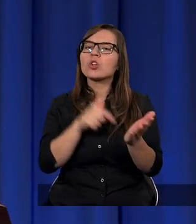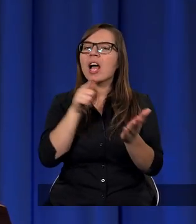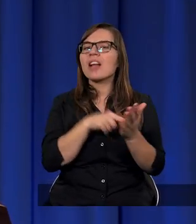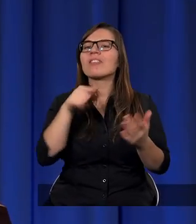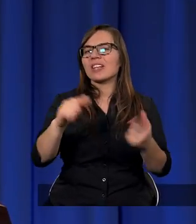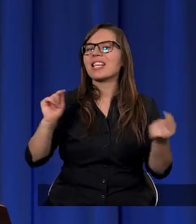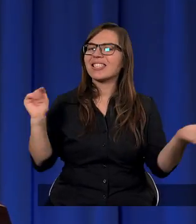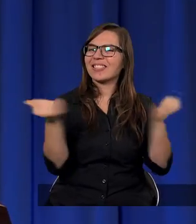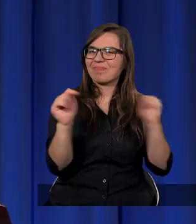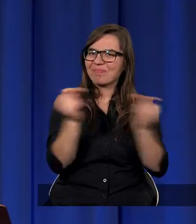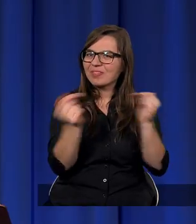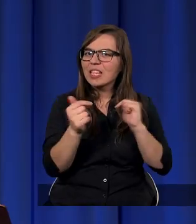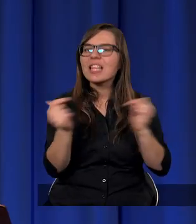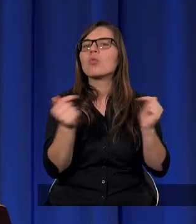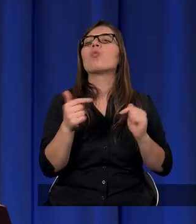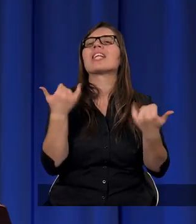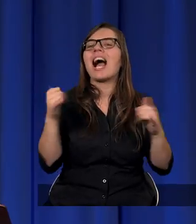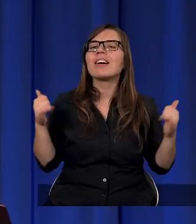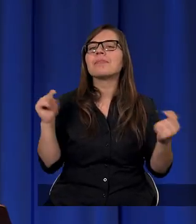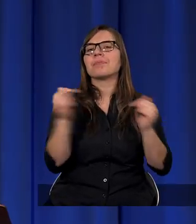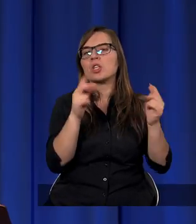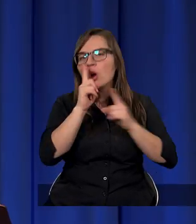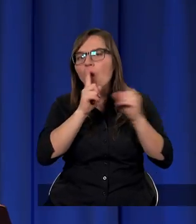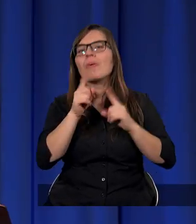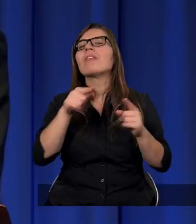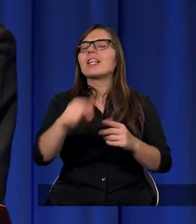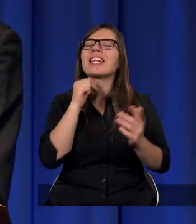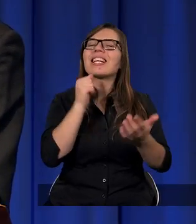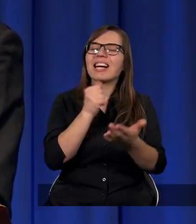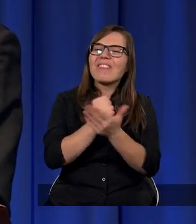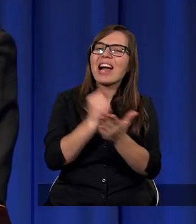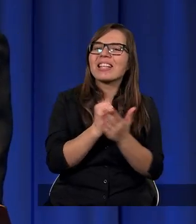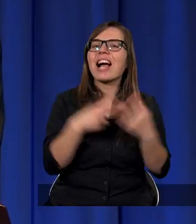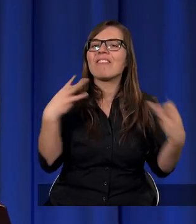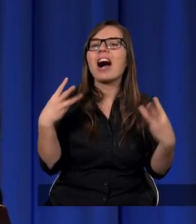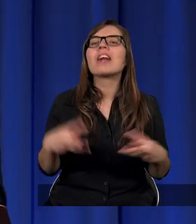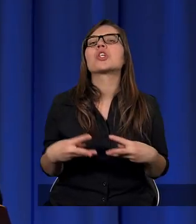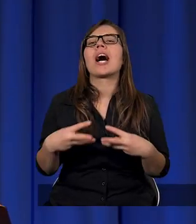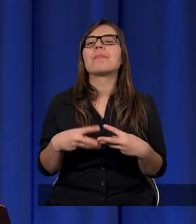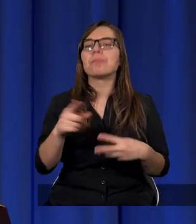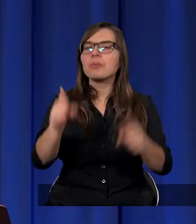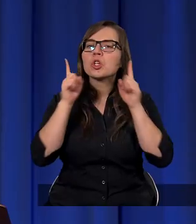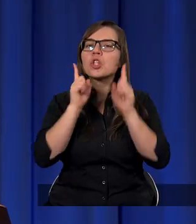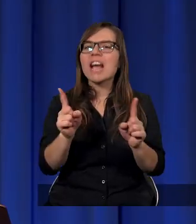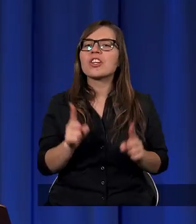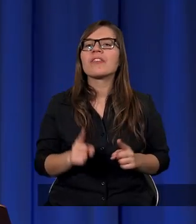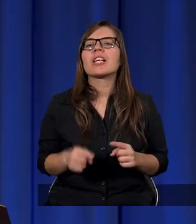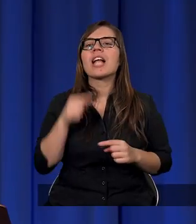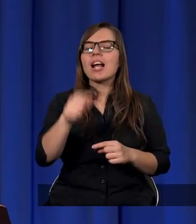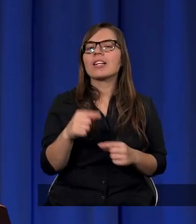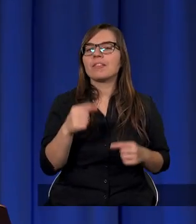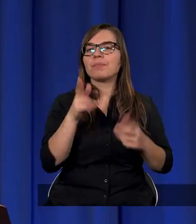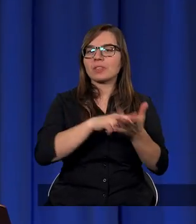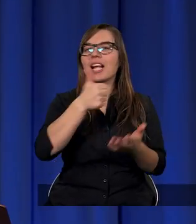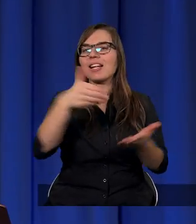dyskusjach jest pomijana jedna zasadnicza kwestia, że choć rzeczywiście pionierzy na